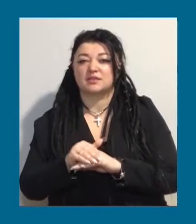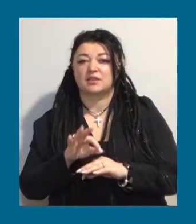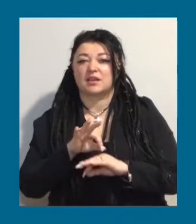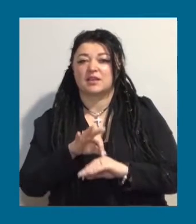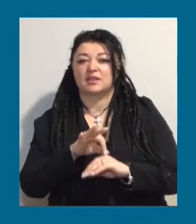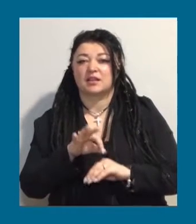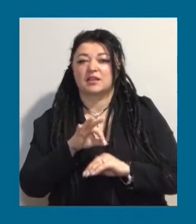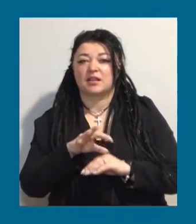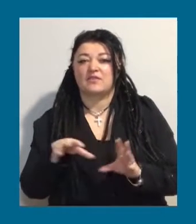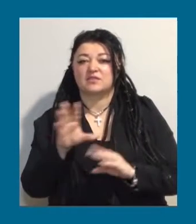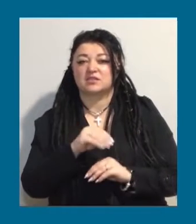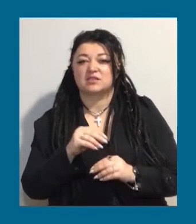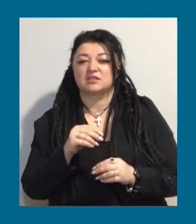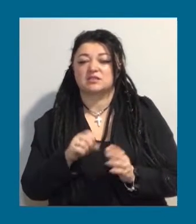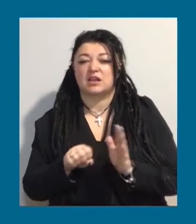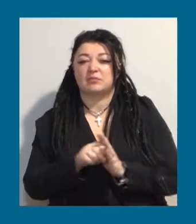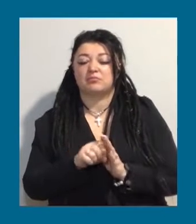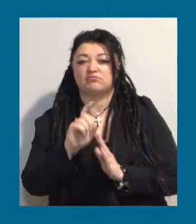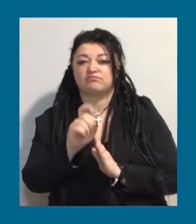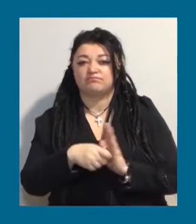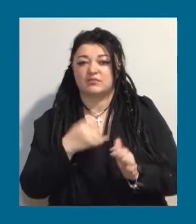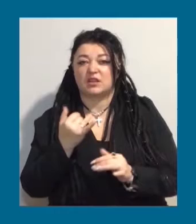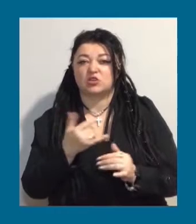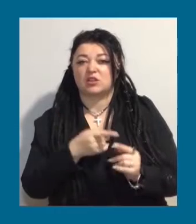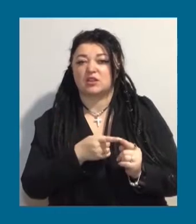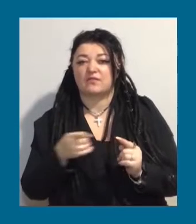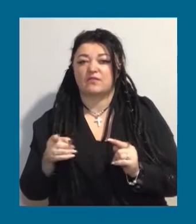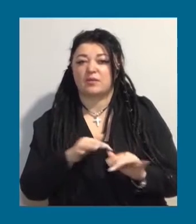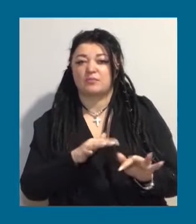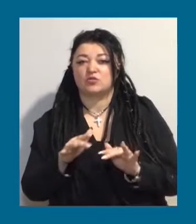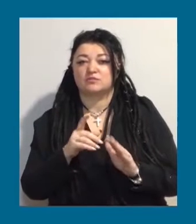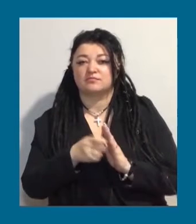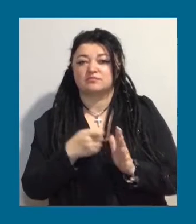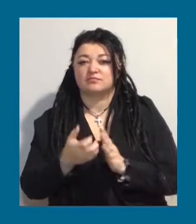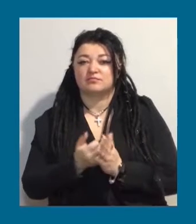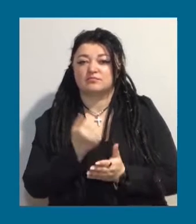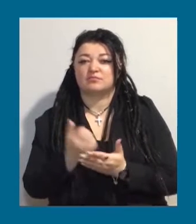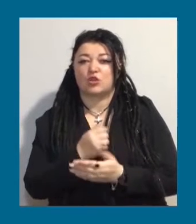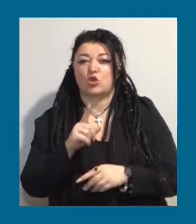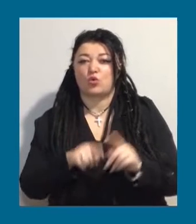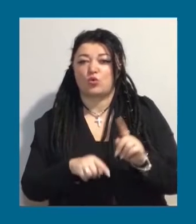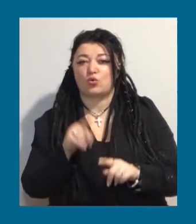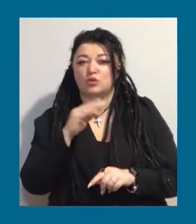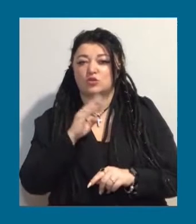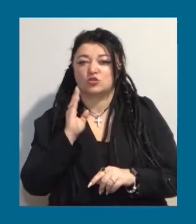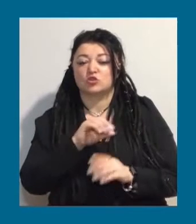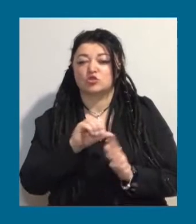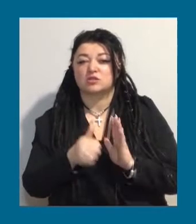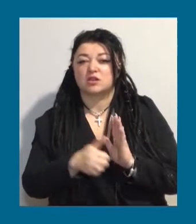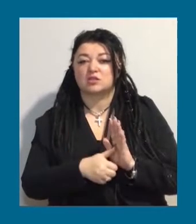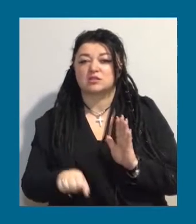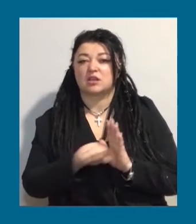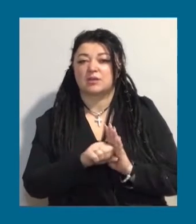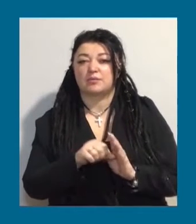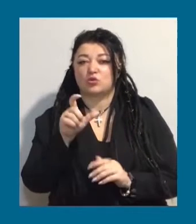ідентифіковано. І наразі триває процес витечі тіл родичам загиблих. З 16 загиблих осіб одна була